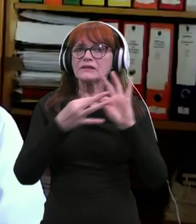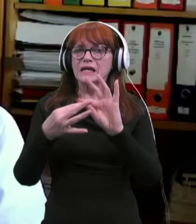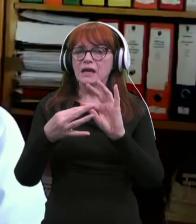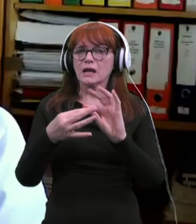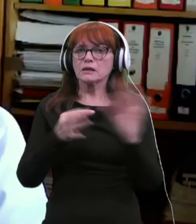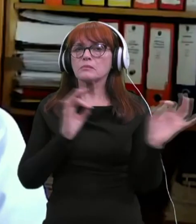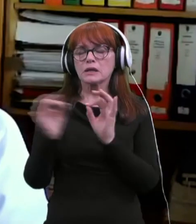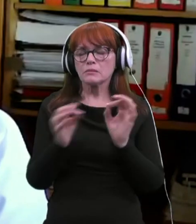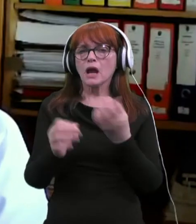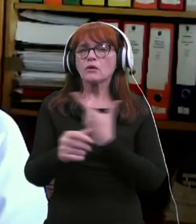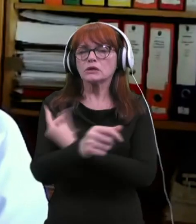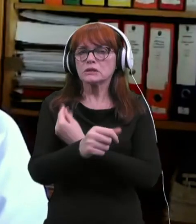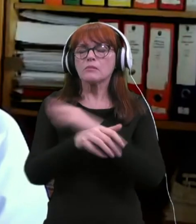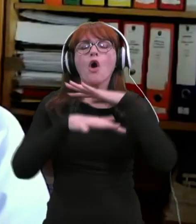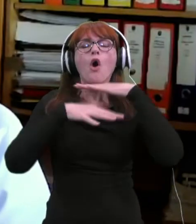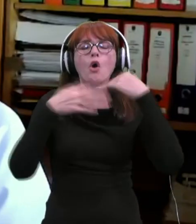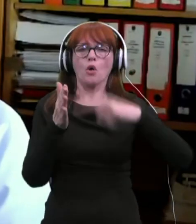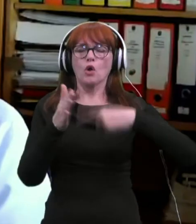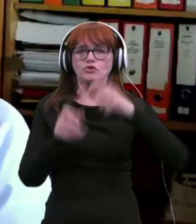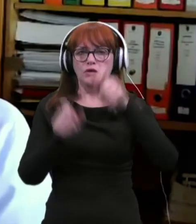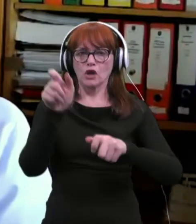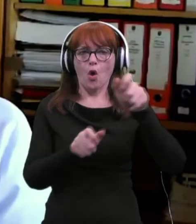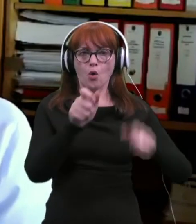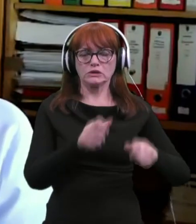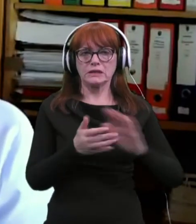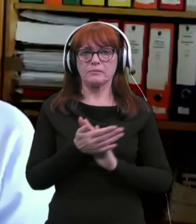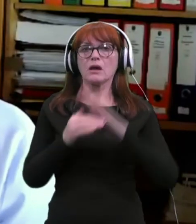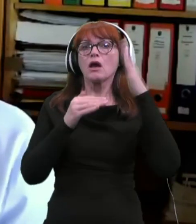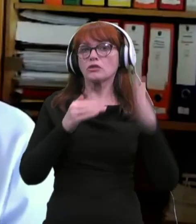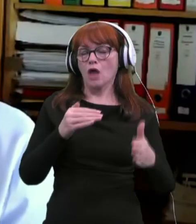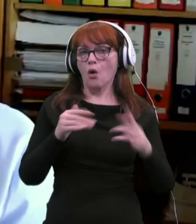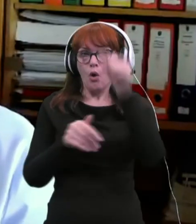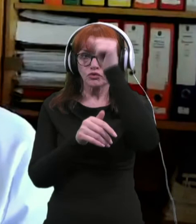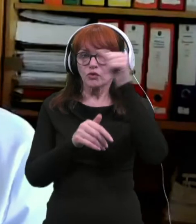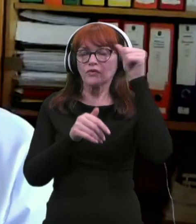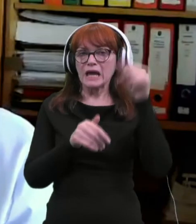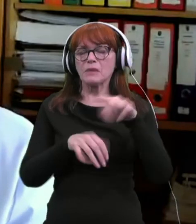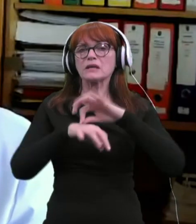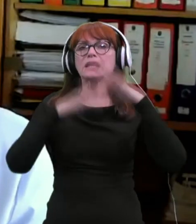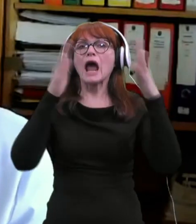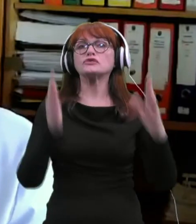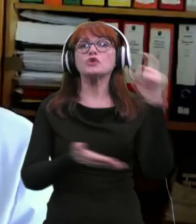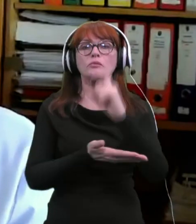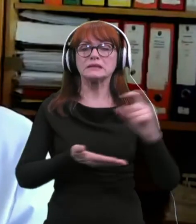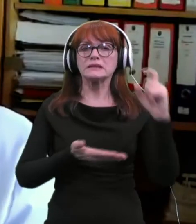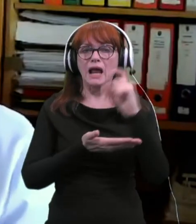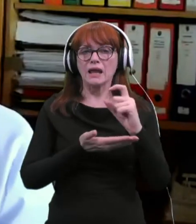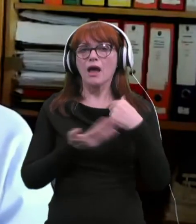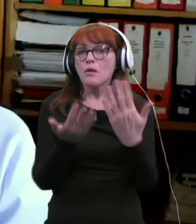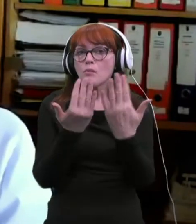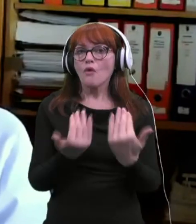pripravljeni cepiti ogromno število oset. Na koncu pa bi v imeno zdravstvenega doma celje